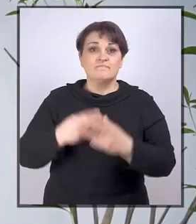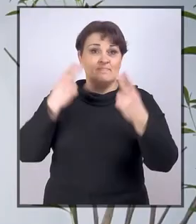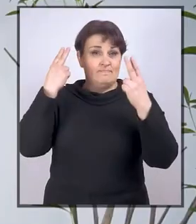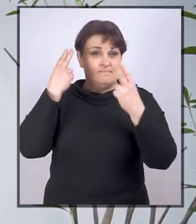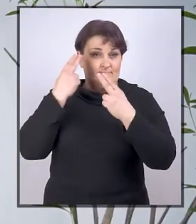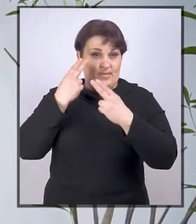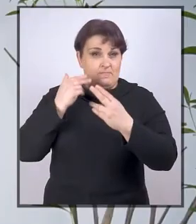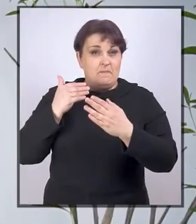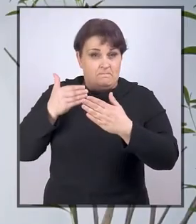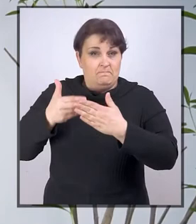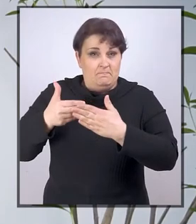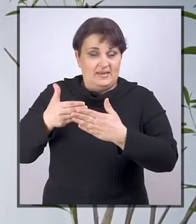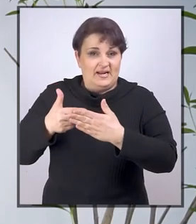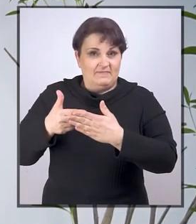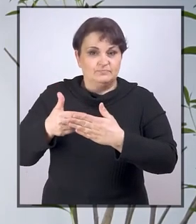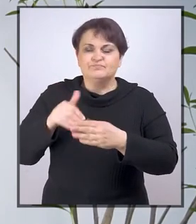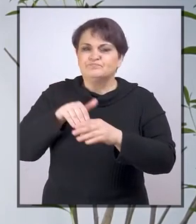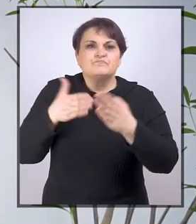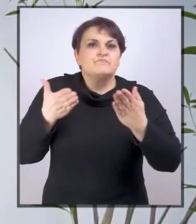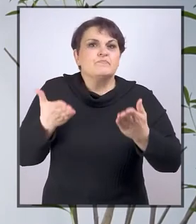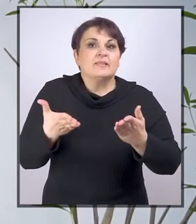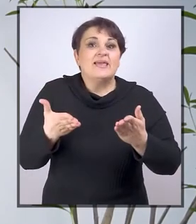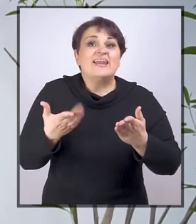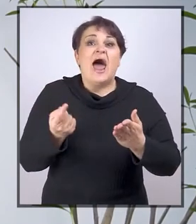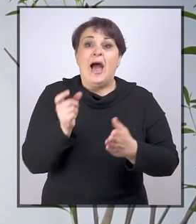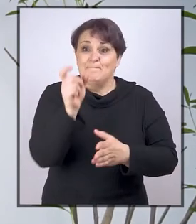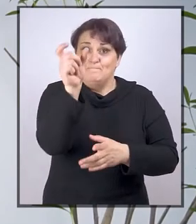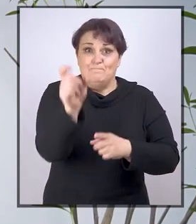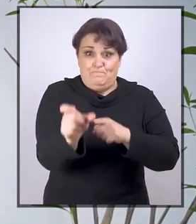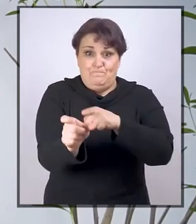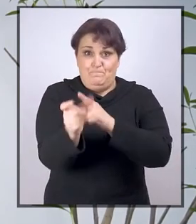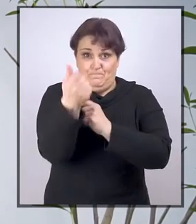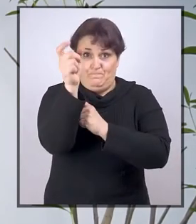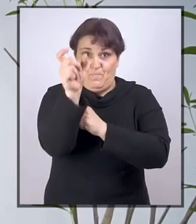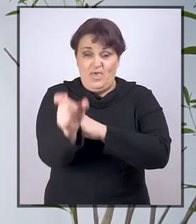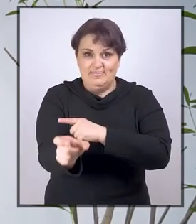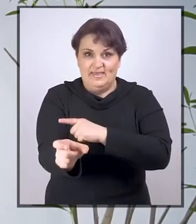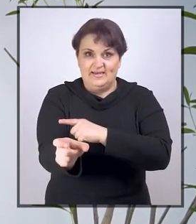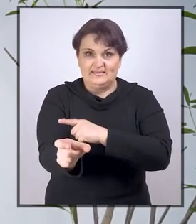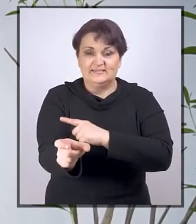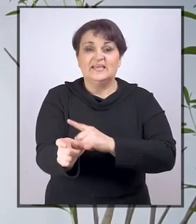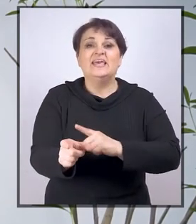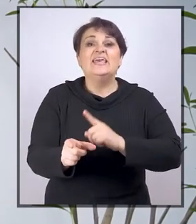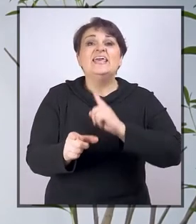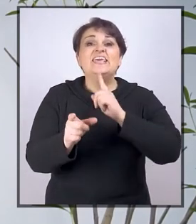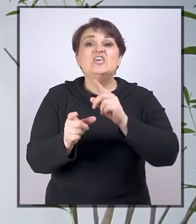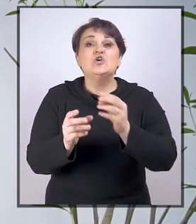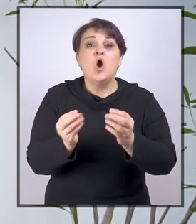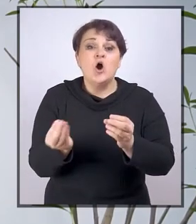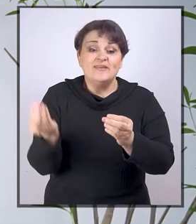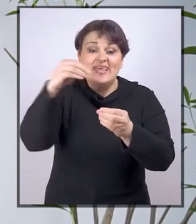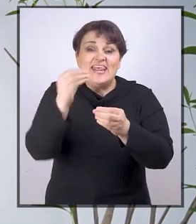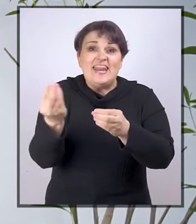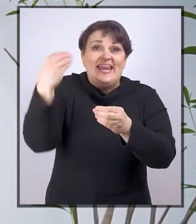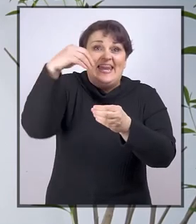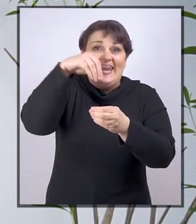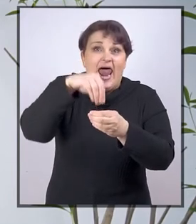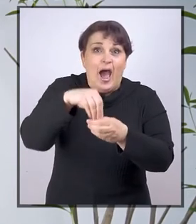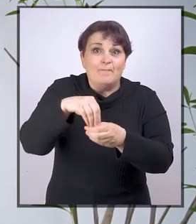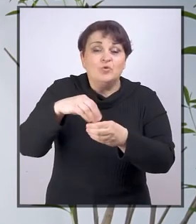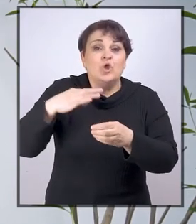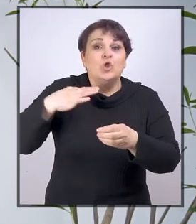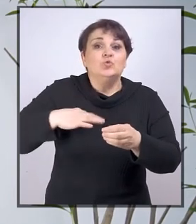Razumna prilagođavanja se odnose na pojedinca i na dopunjuju